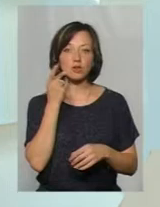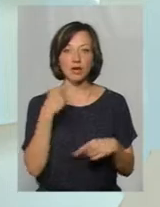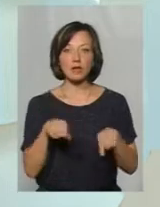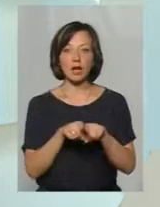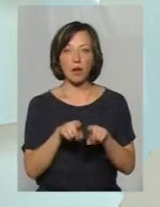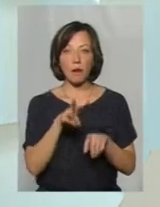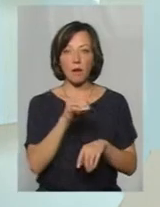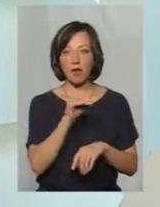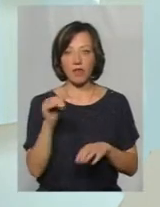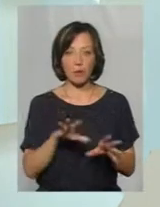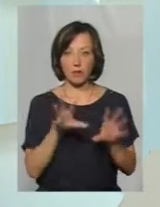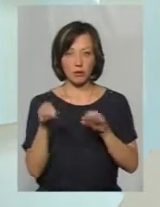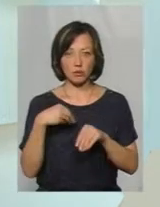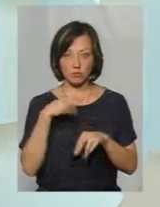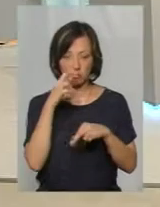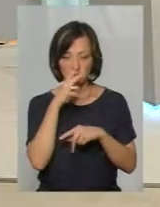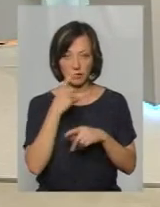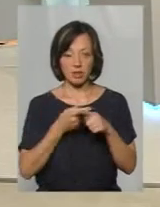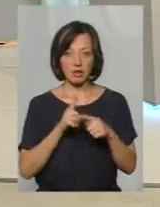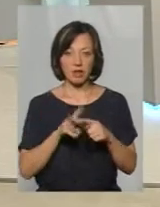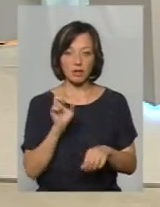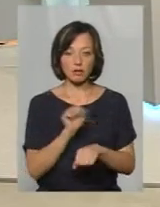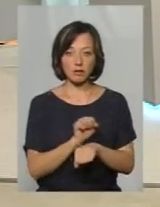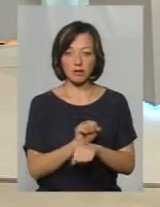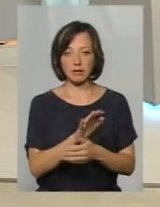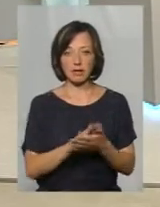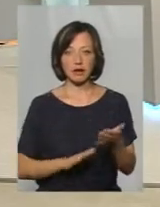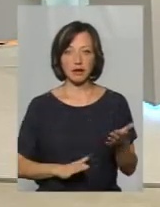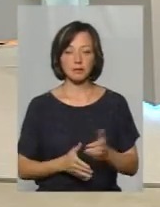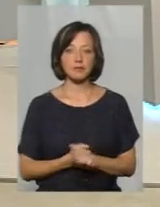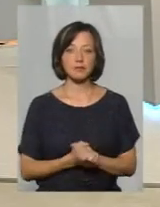таких же мафи не переносять, якщо я не помиляюся, ну, тобто, на зупинках, ну, і так далі.